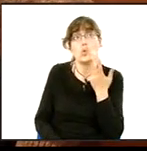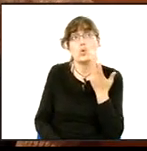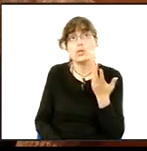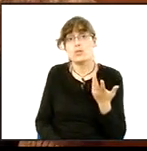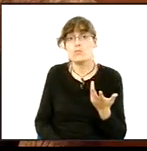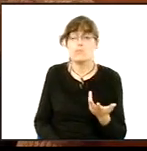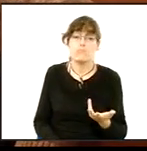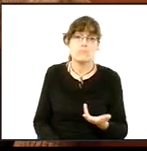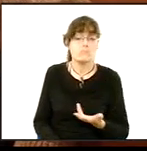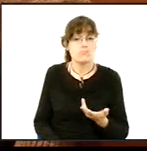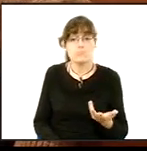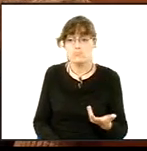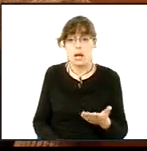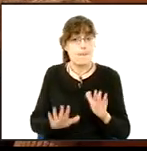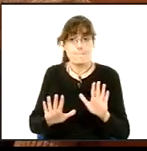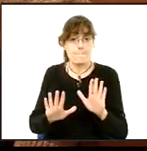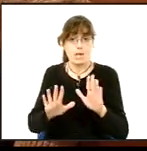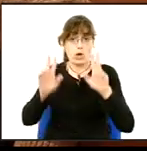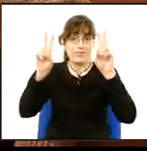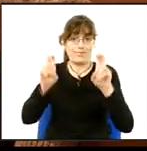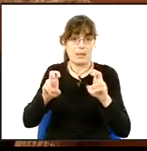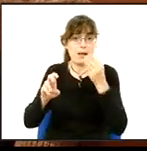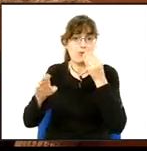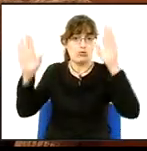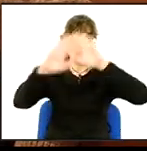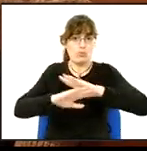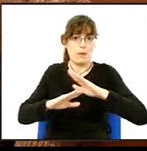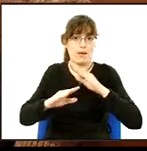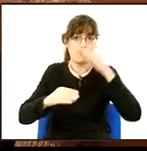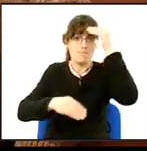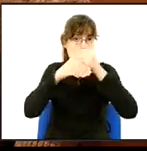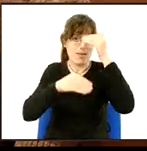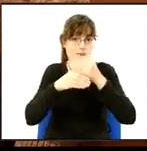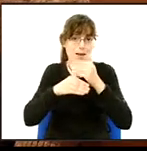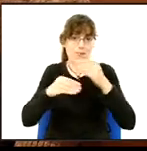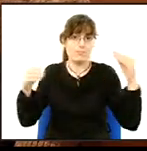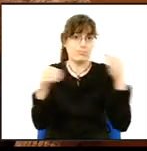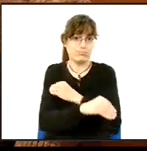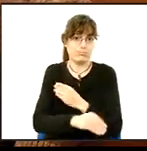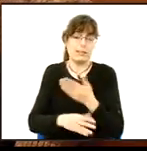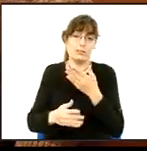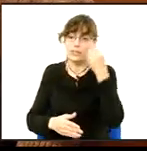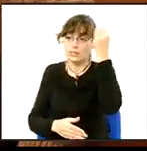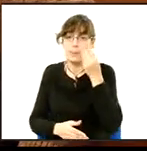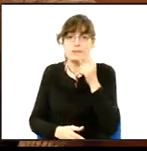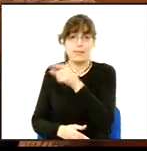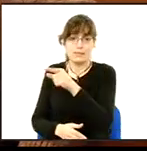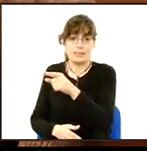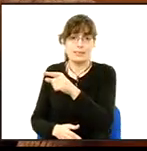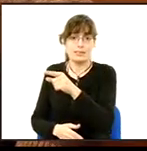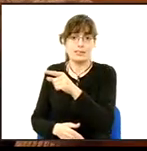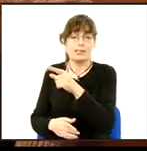que no té res a veure amb el sopar medieval i aleshores doncs ells van creure convenient que si els hauríem de recolzar amb alguna cosa